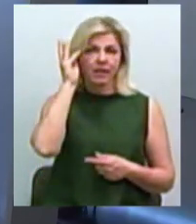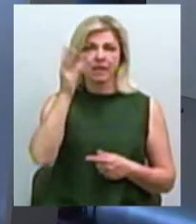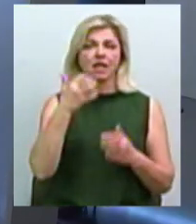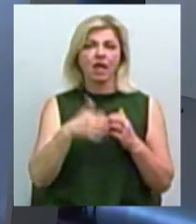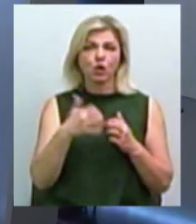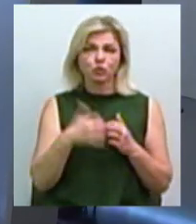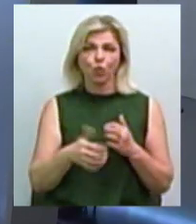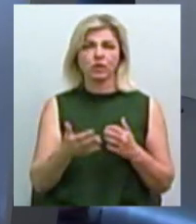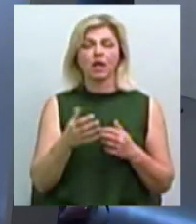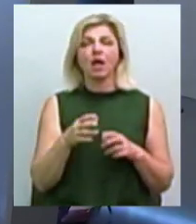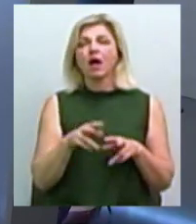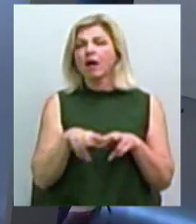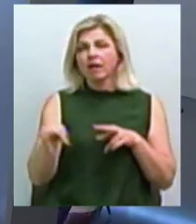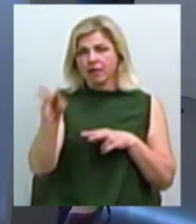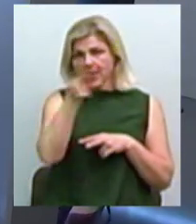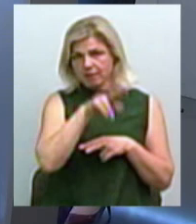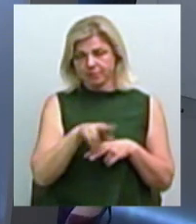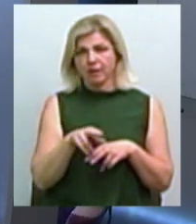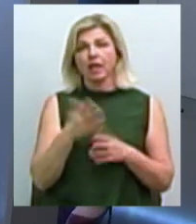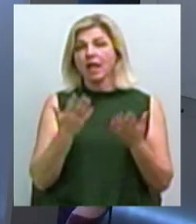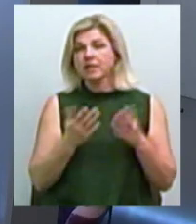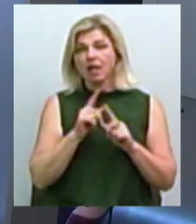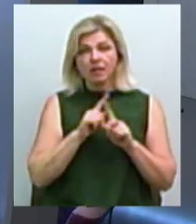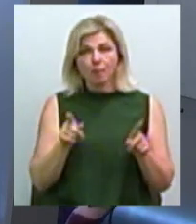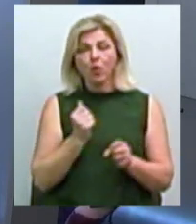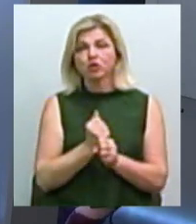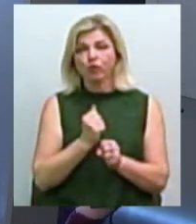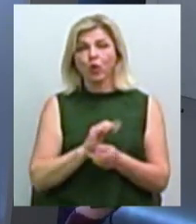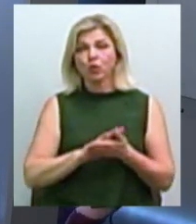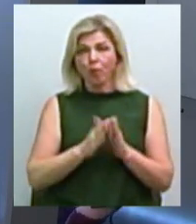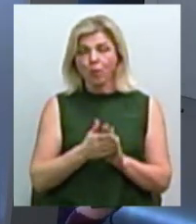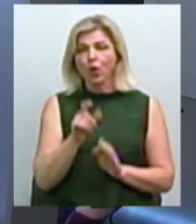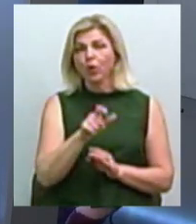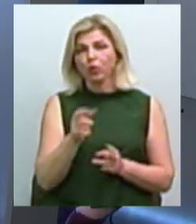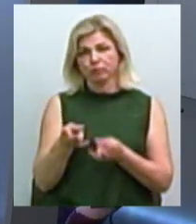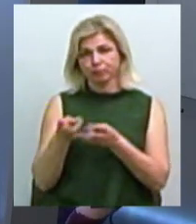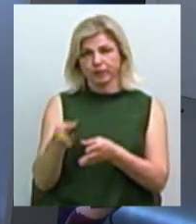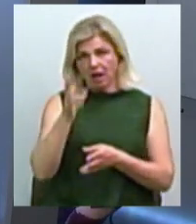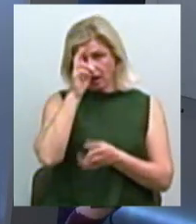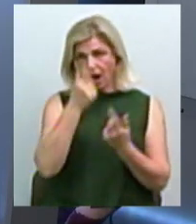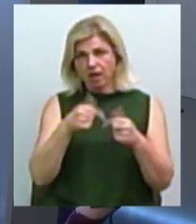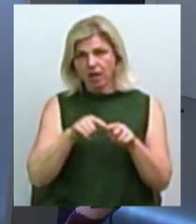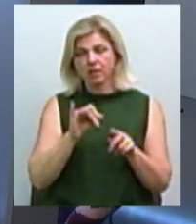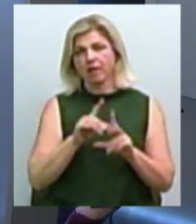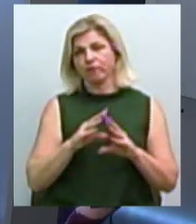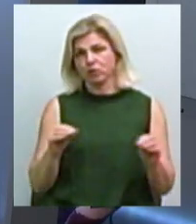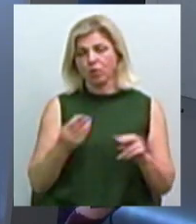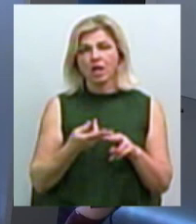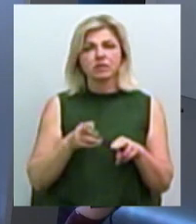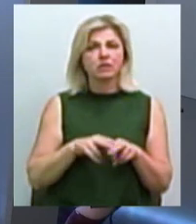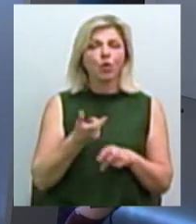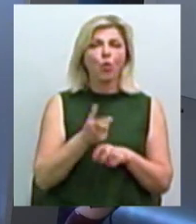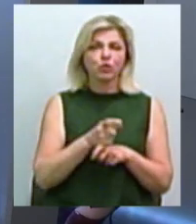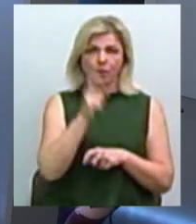Херсон. Тенденція одна і та ж. Якщо не будуть створені умови, просто люди залишать країну і все. І це дуже погано. І в нас сьогодні не